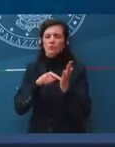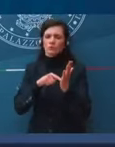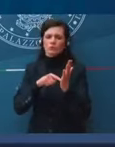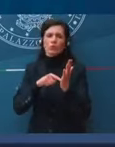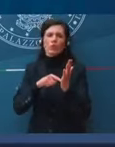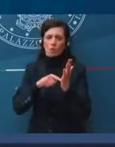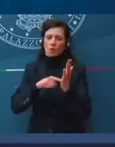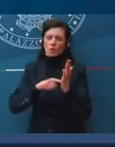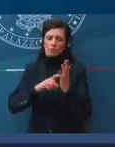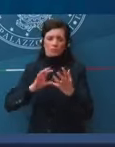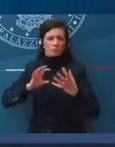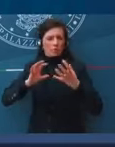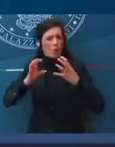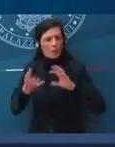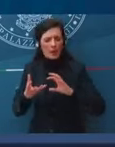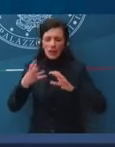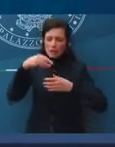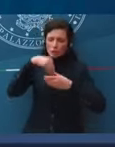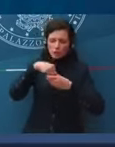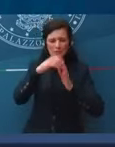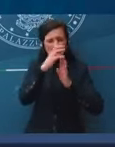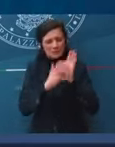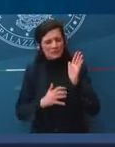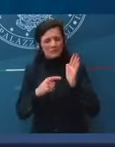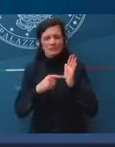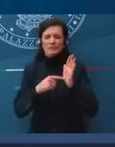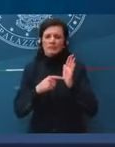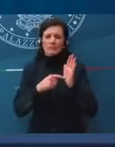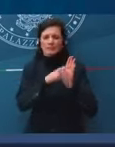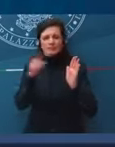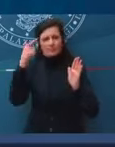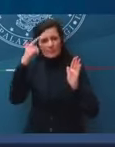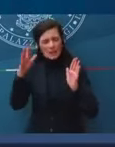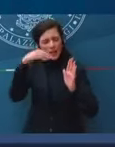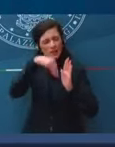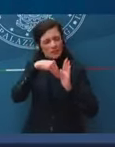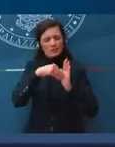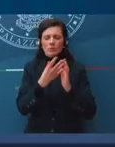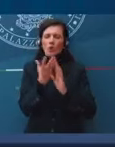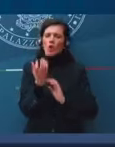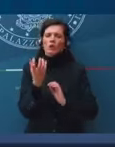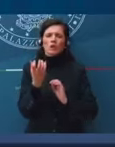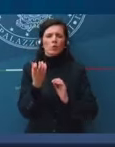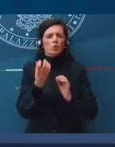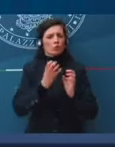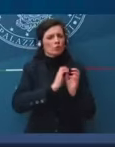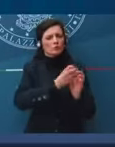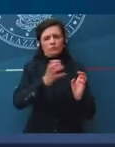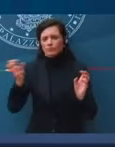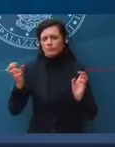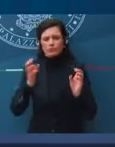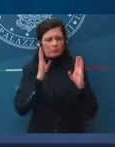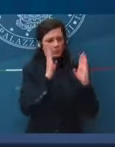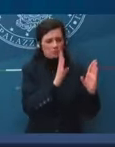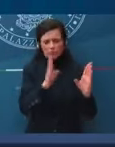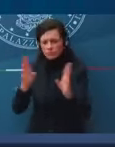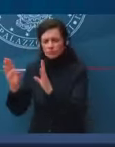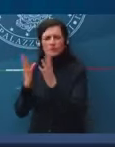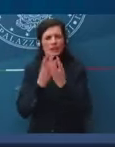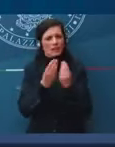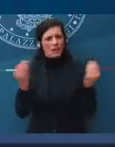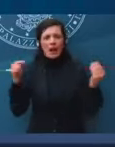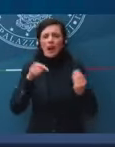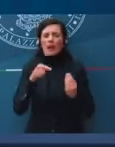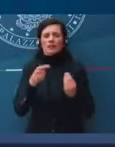sapete, con tante dimensioni, rivolto a tanti settori, cercando